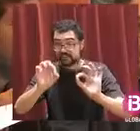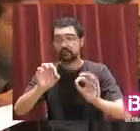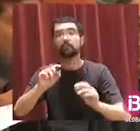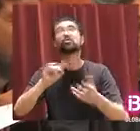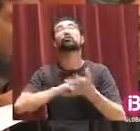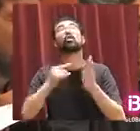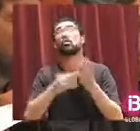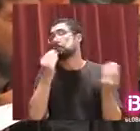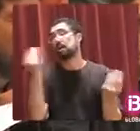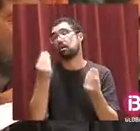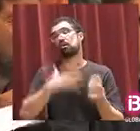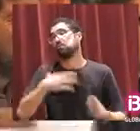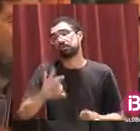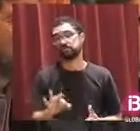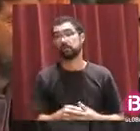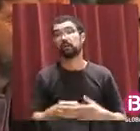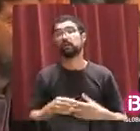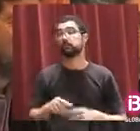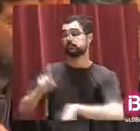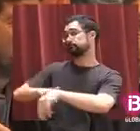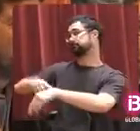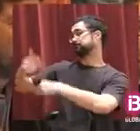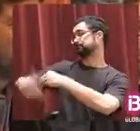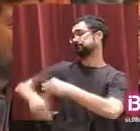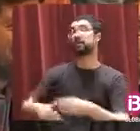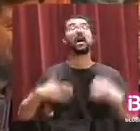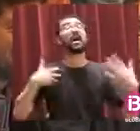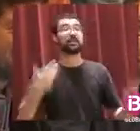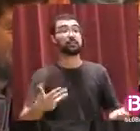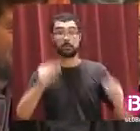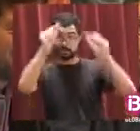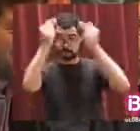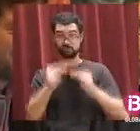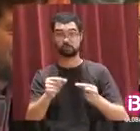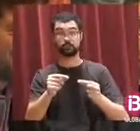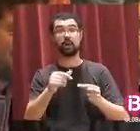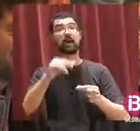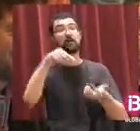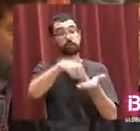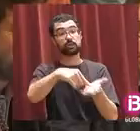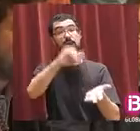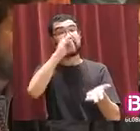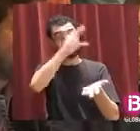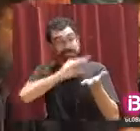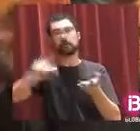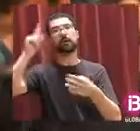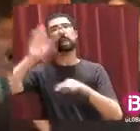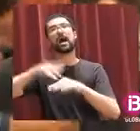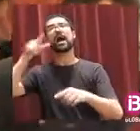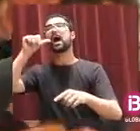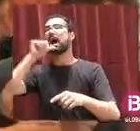possible. Senyor Camargo. I, per tant, esperem que en aquests pressupostos torni a ser finalista el cànon d'esneixement de l'aigua. Gràcies.